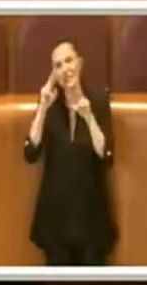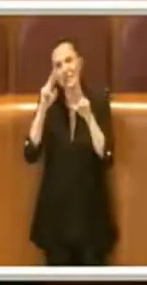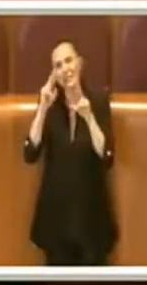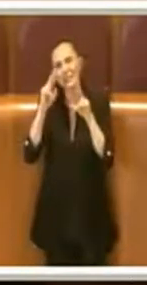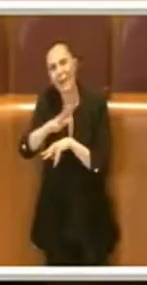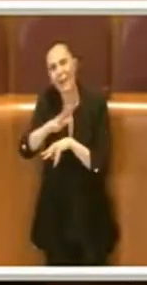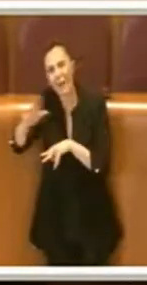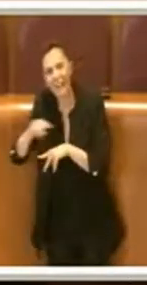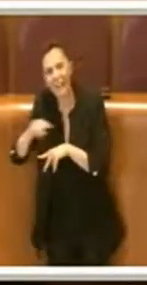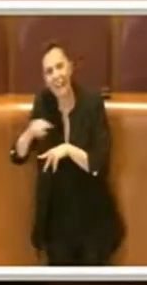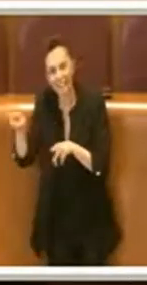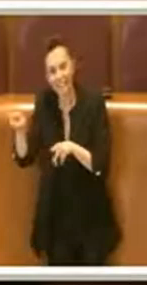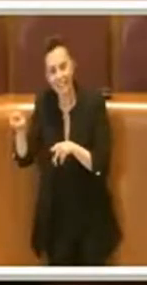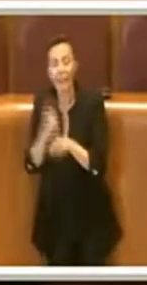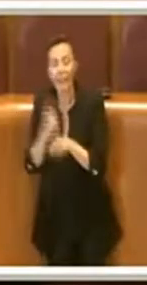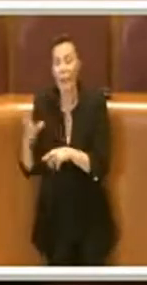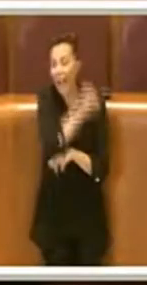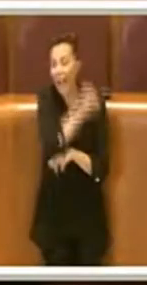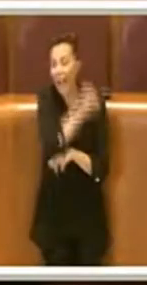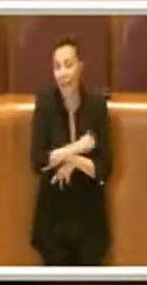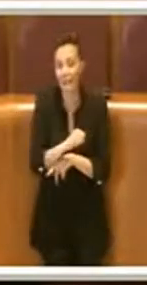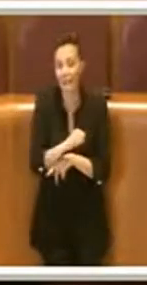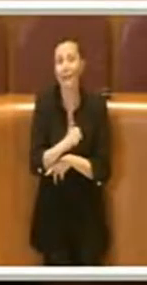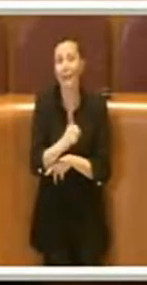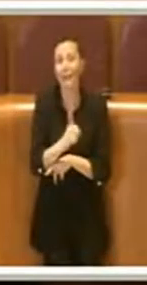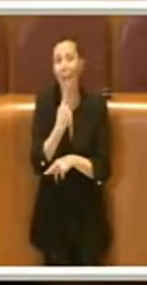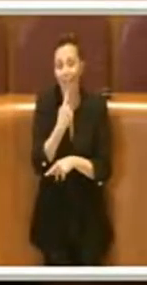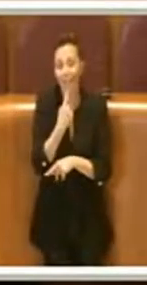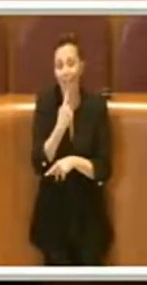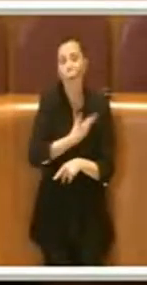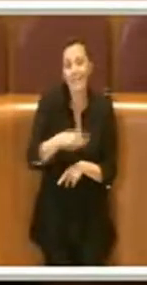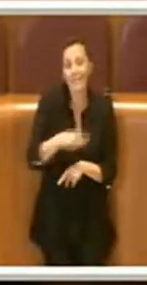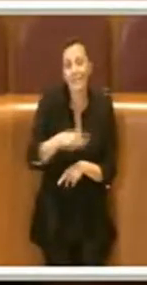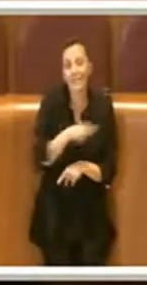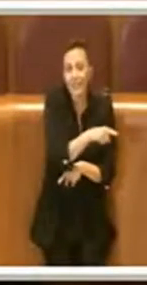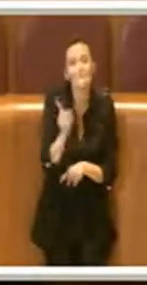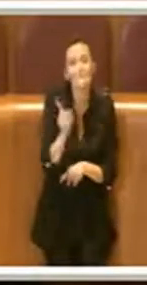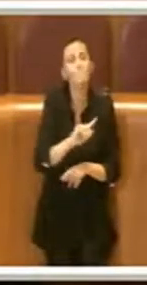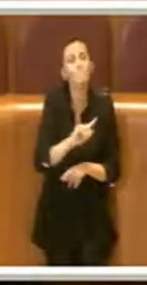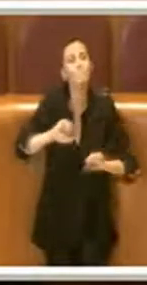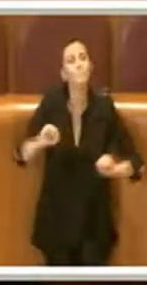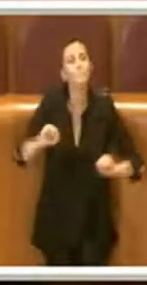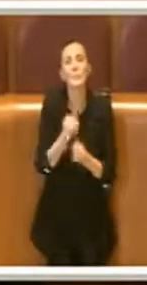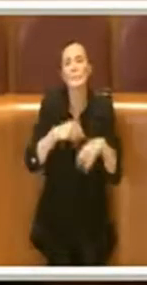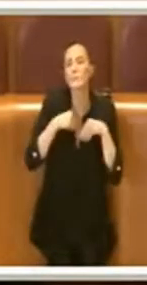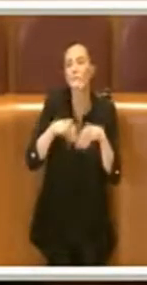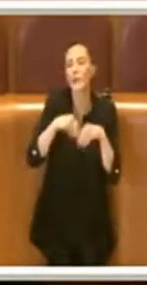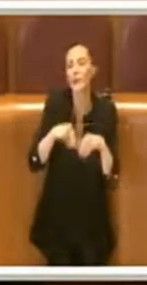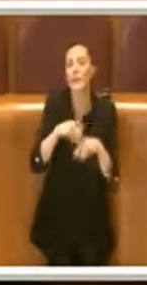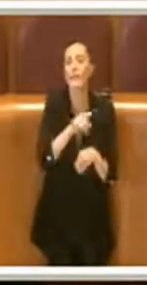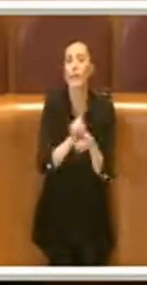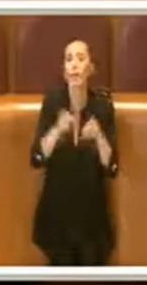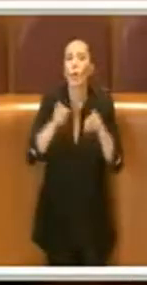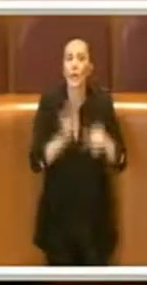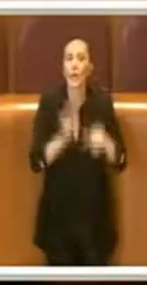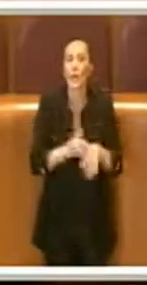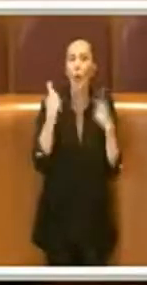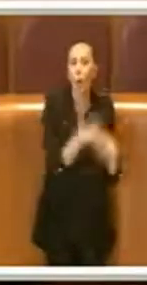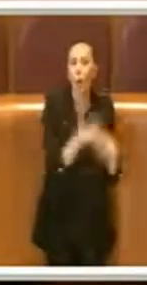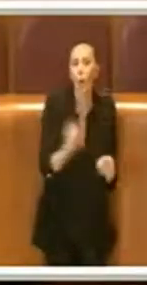anche di quei consiglieri che in questo momento non possono partecipare per tutelare loro stessi e i loro cari. Grazie.